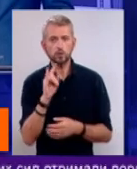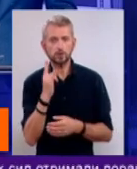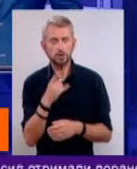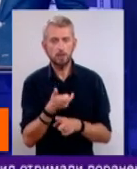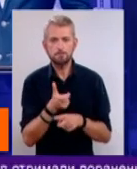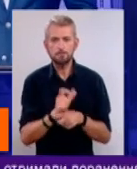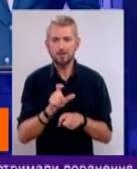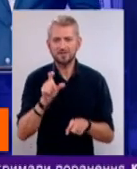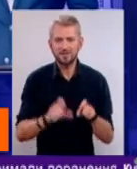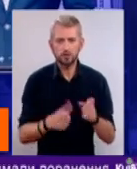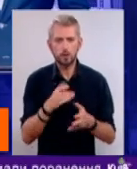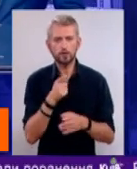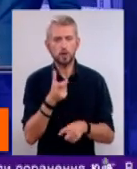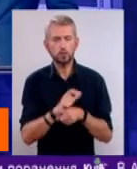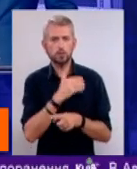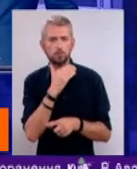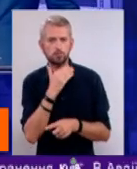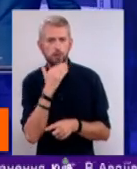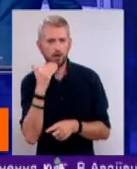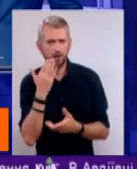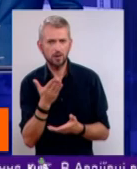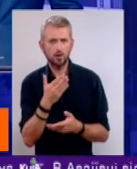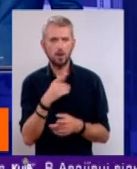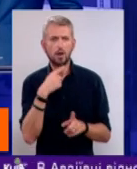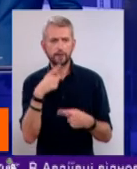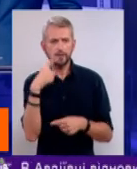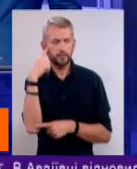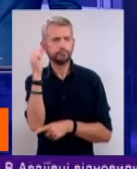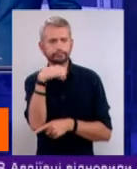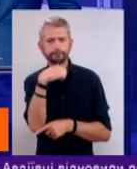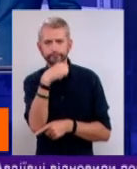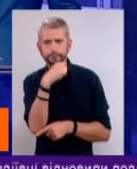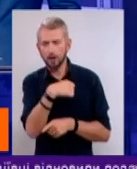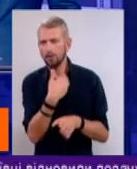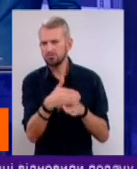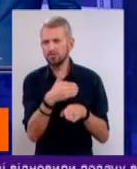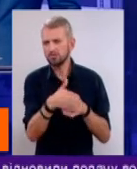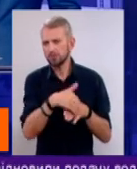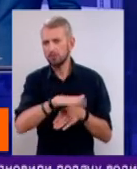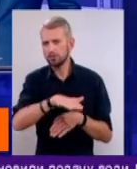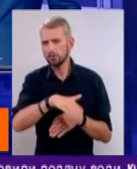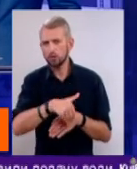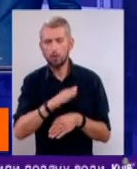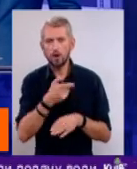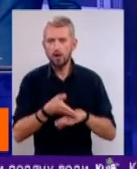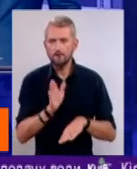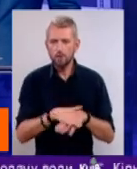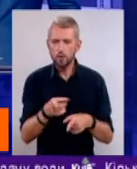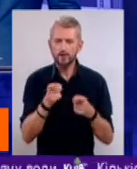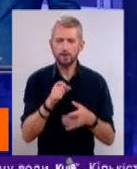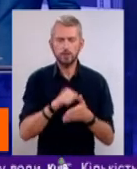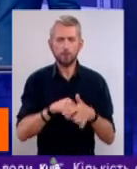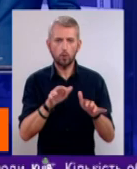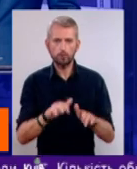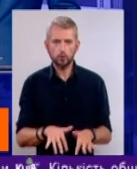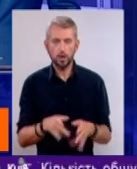пересижується, якщо вона дуже багата, якщо вона весь час киває головою так, пізніше, пізніше, і дуже важко його відірвати від комп'ютера,